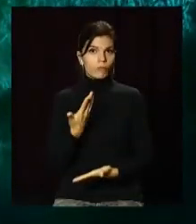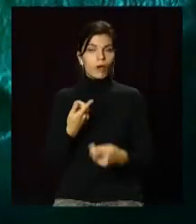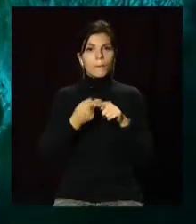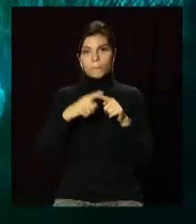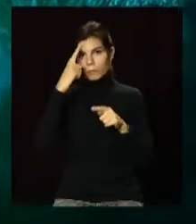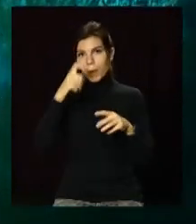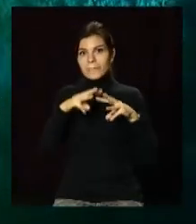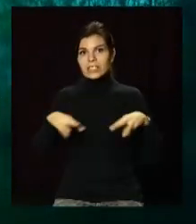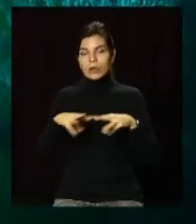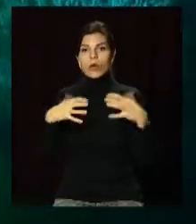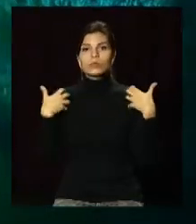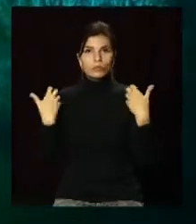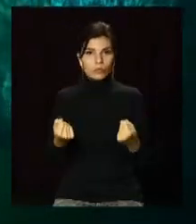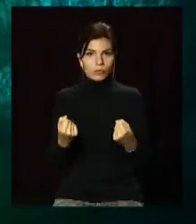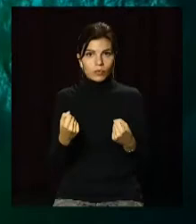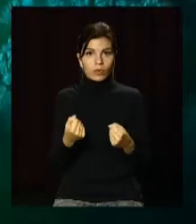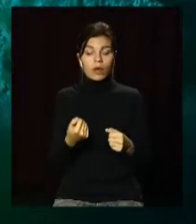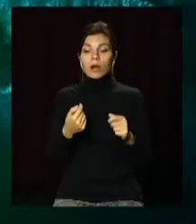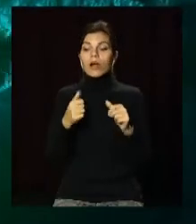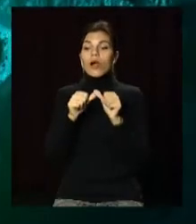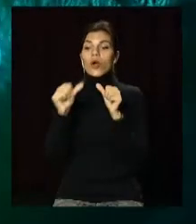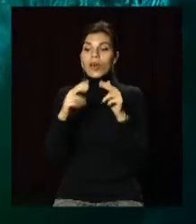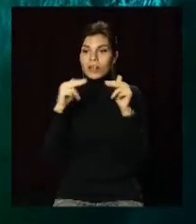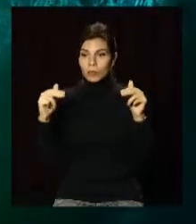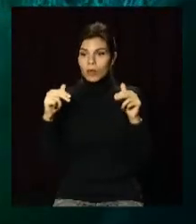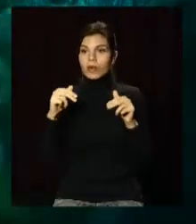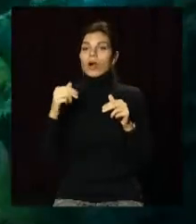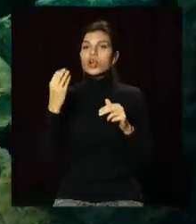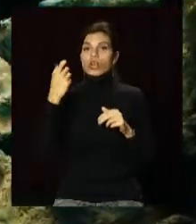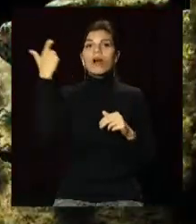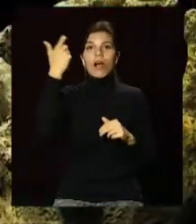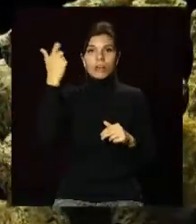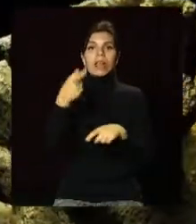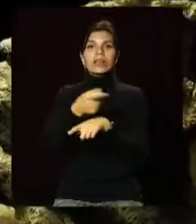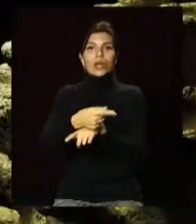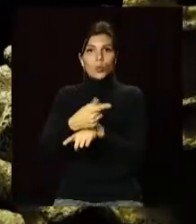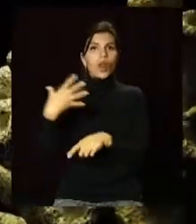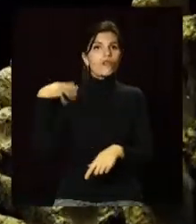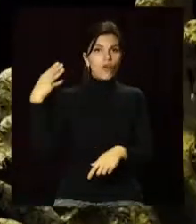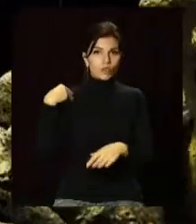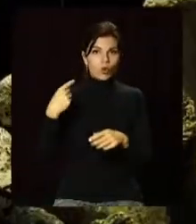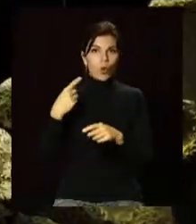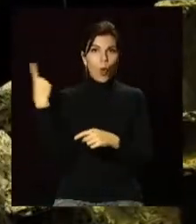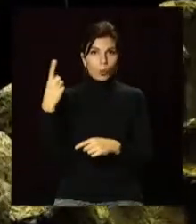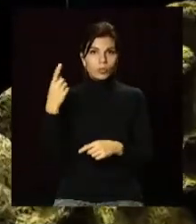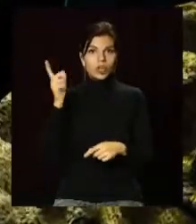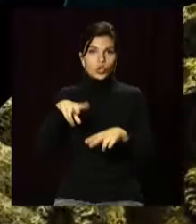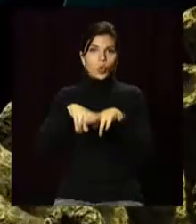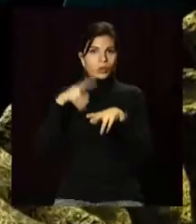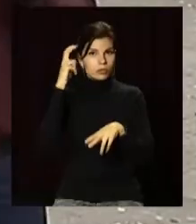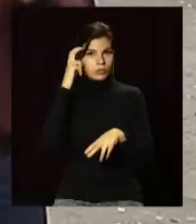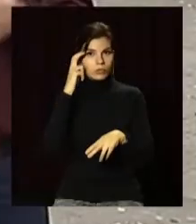пресслужба Міністерства охорони здоров'я. Крім Дніпропетровщини, в антилідерах – Харківська, Тернопільська, Львівська області та столиця.